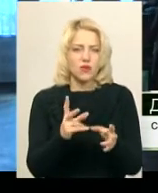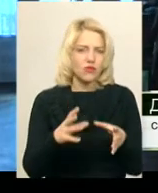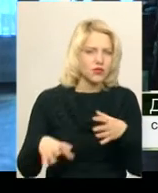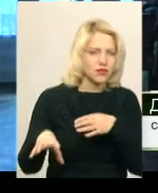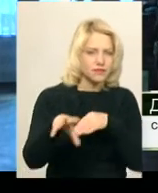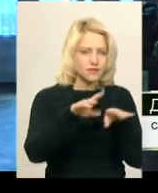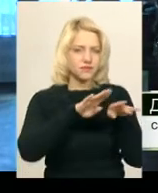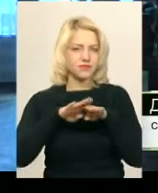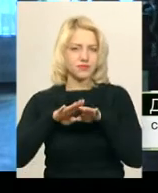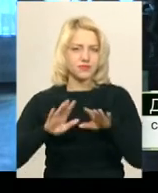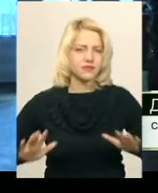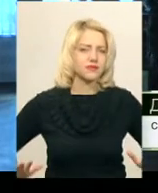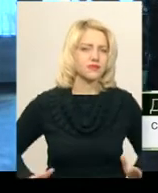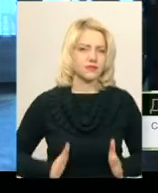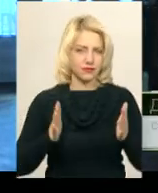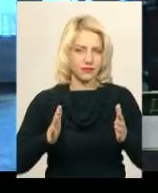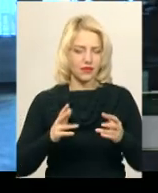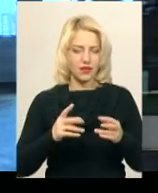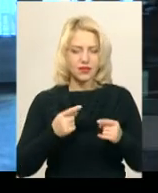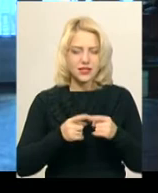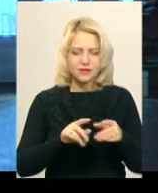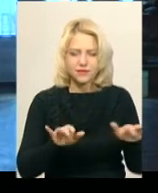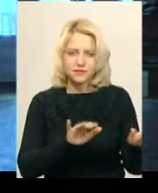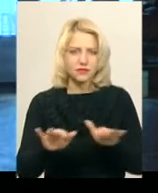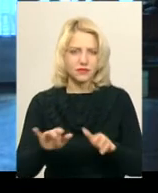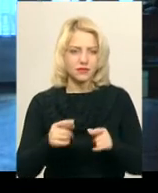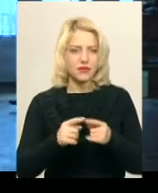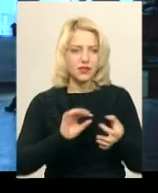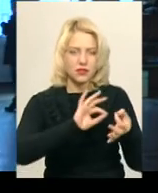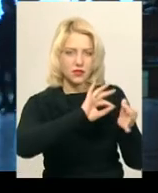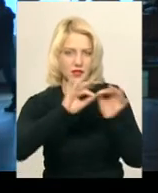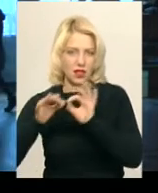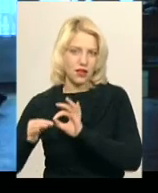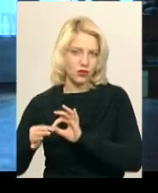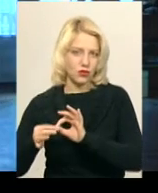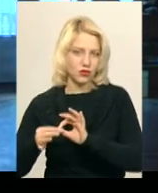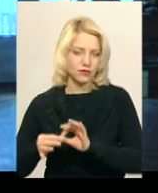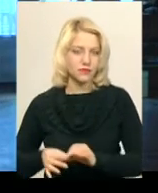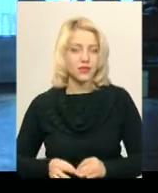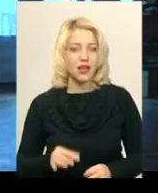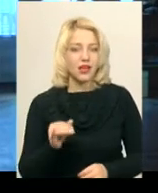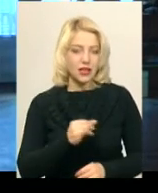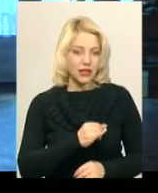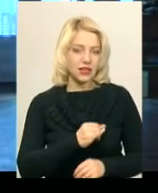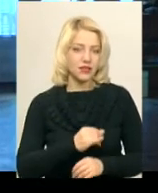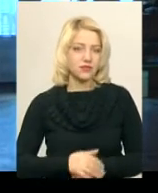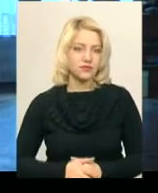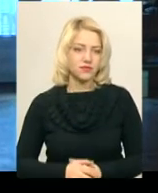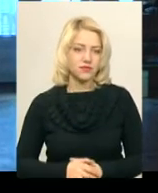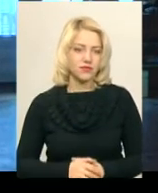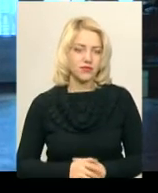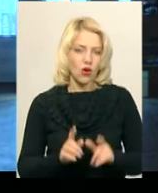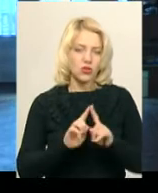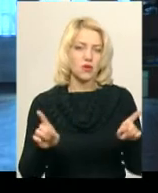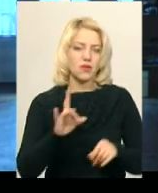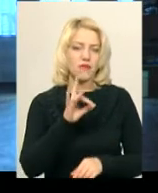відтворювати це, то це складно. І особливо